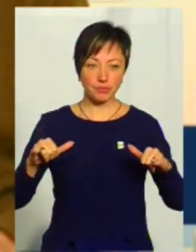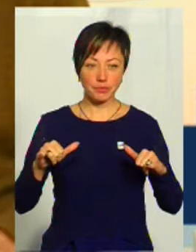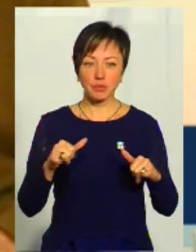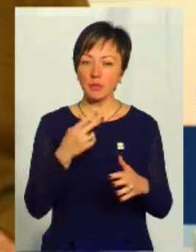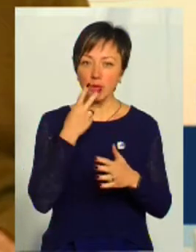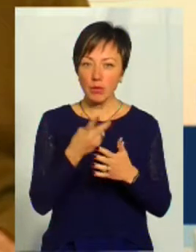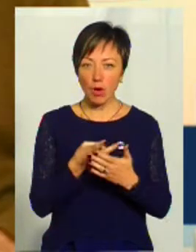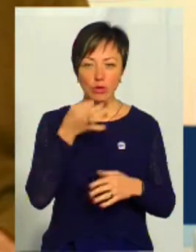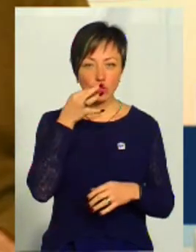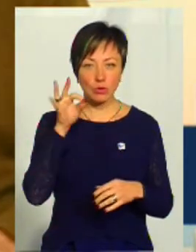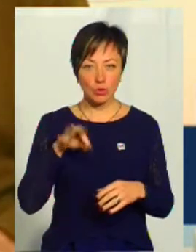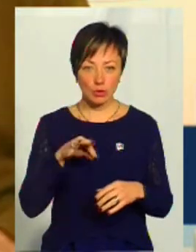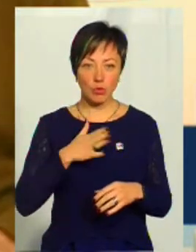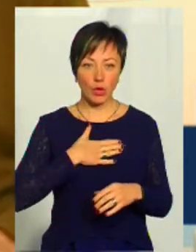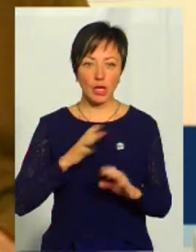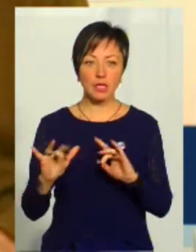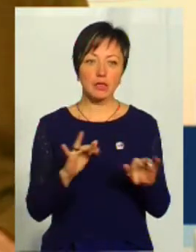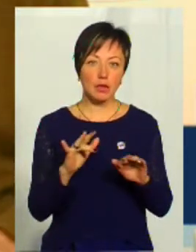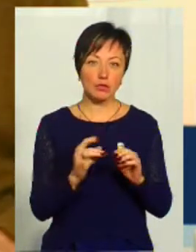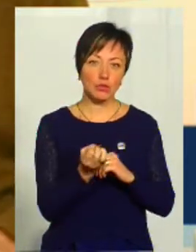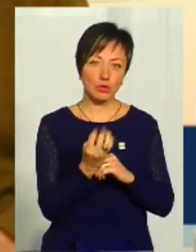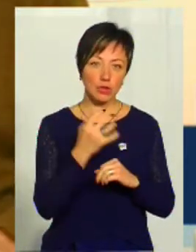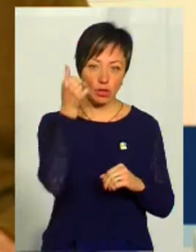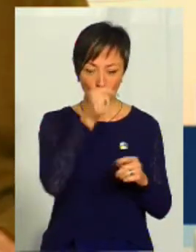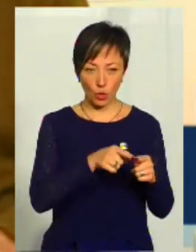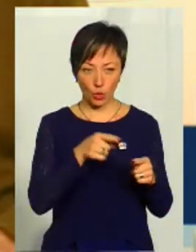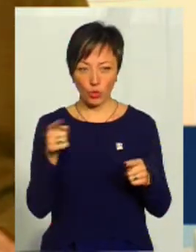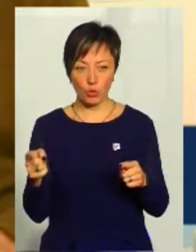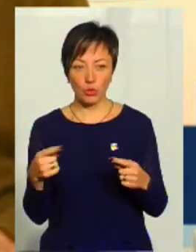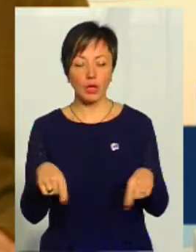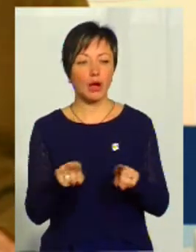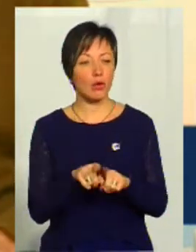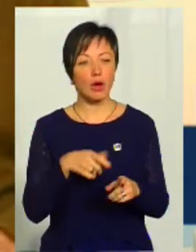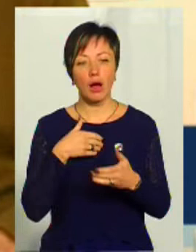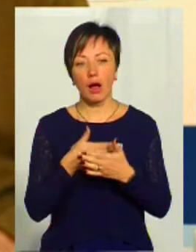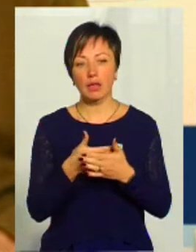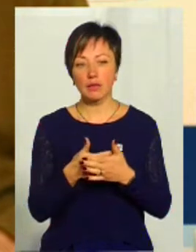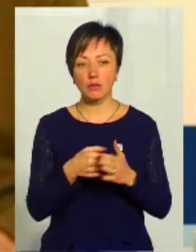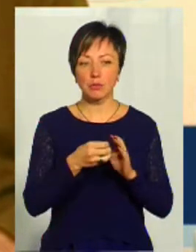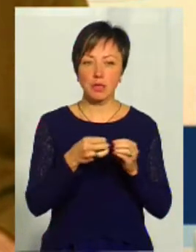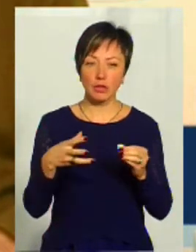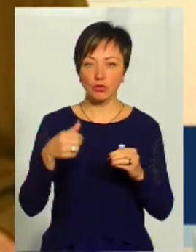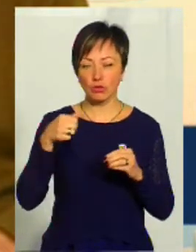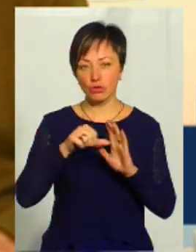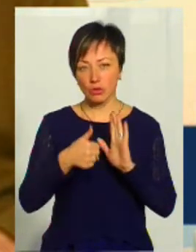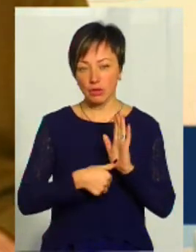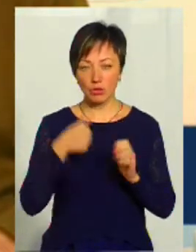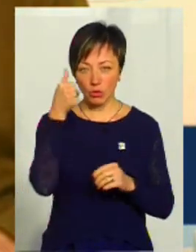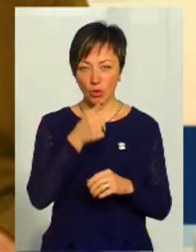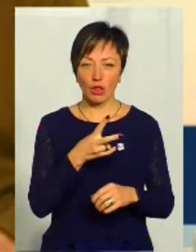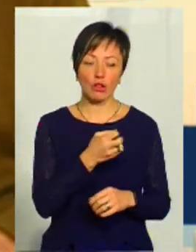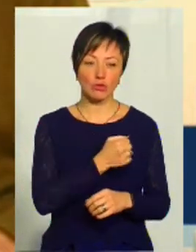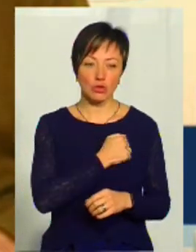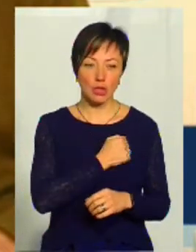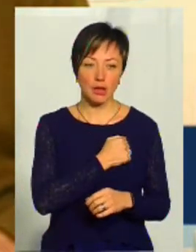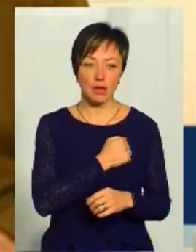показує досвід моєї діяльності з 2014 року і такої активної з 2015-2016 року, на